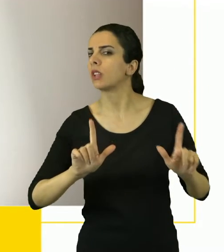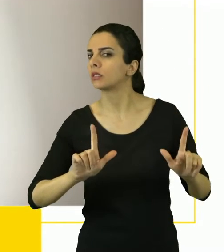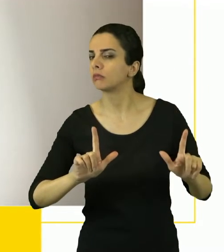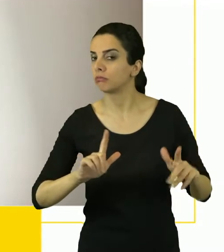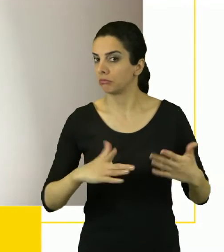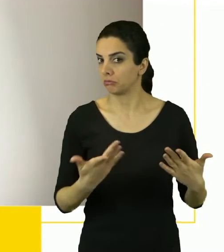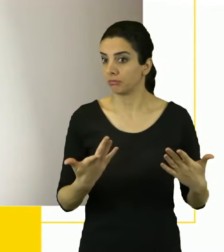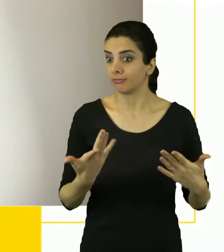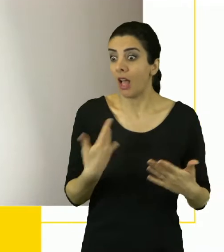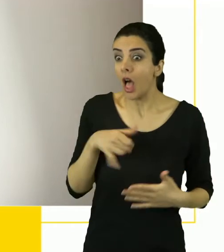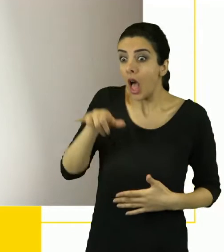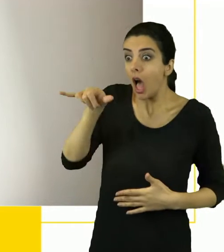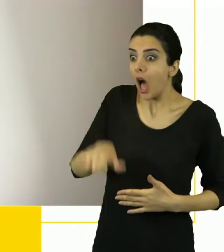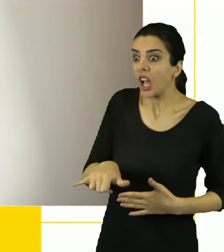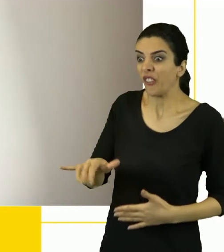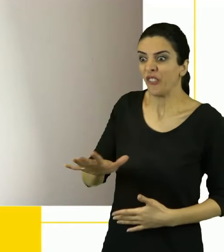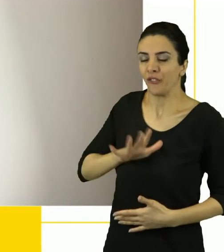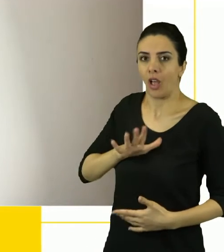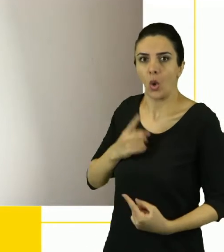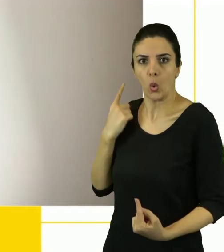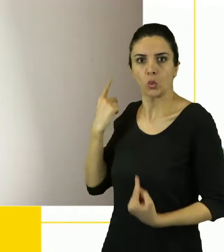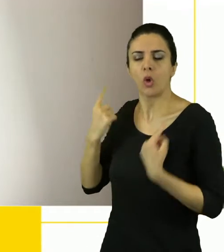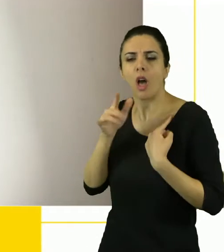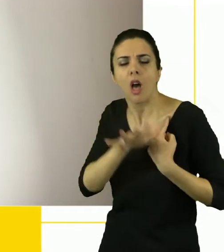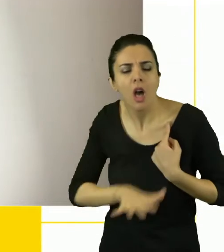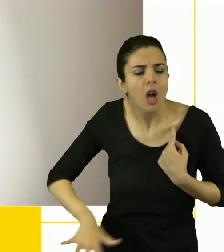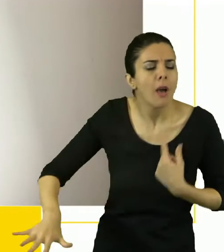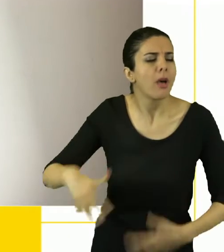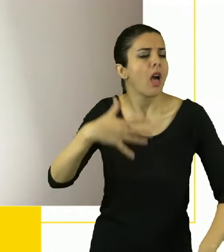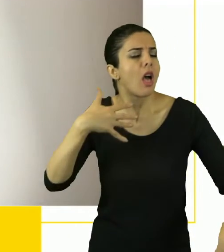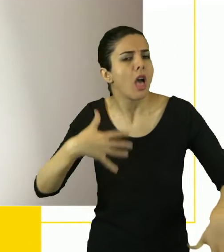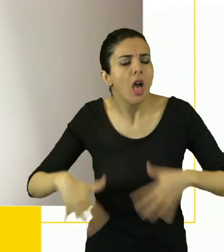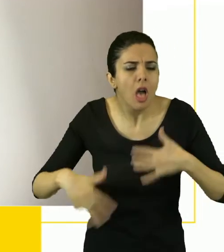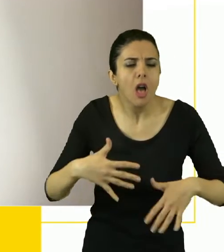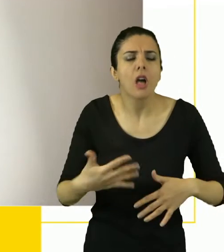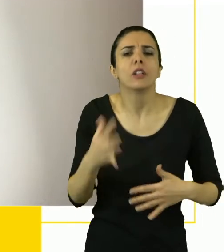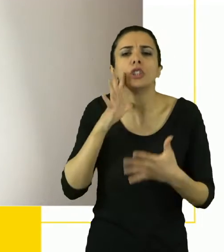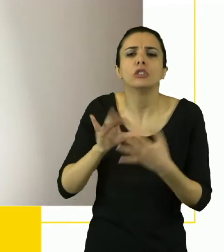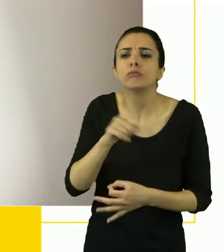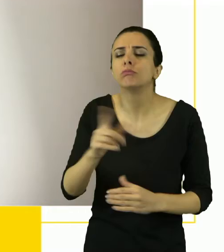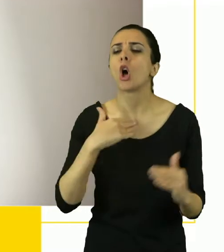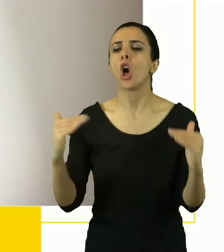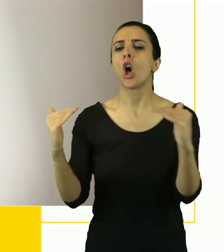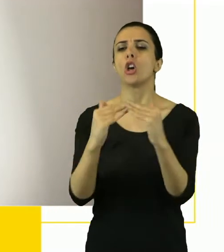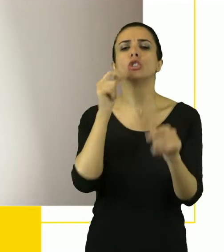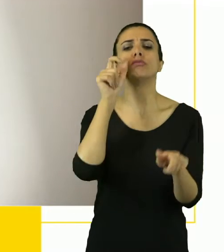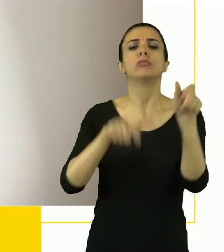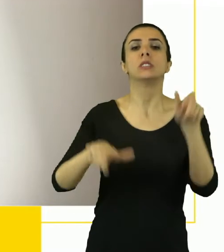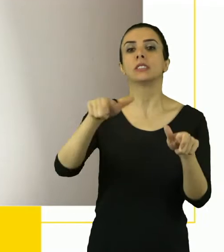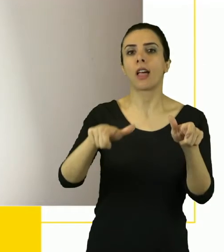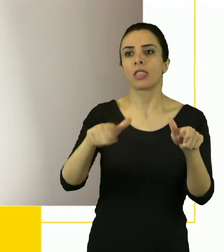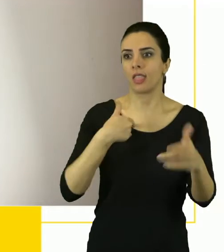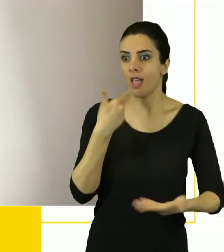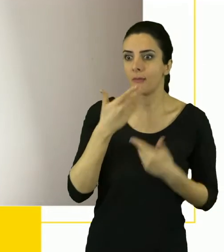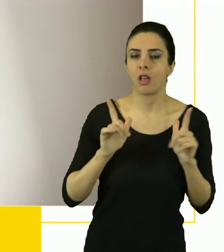Hak temelli yaklaşım dediğimiz, herkesin, engellilerin, eşit yurttaş, eşit bireyler olduğunun altını çizmemiz